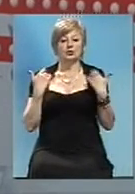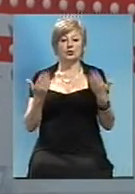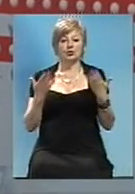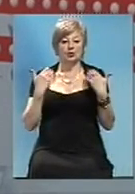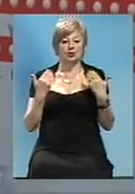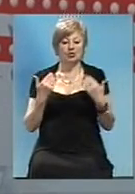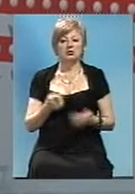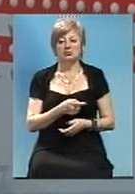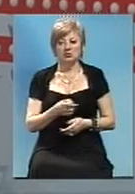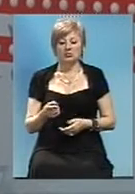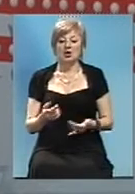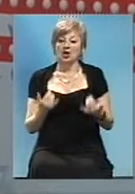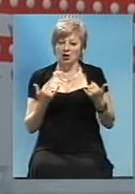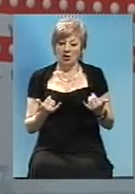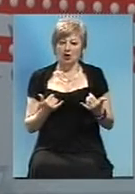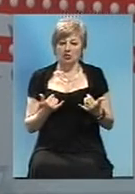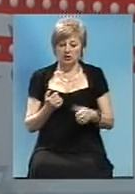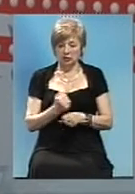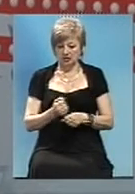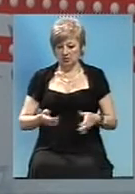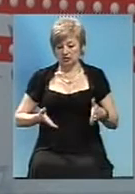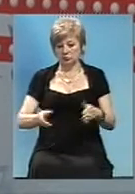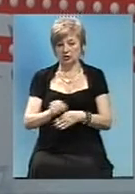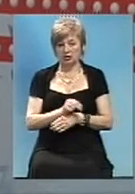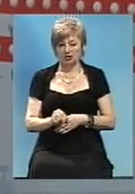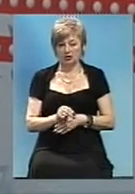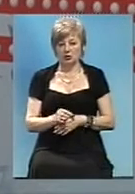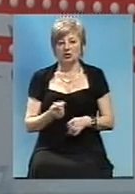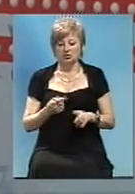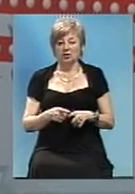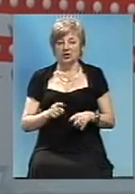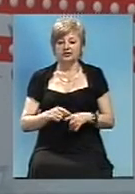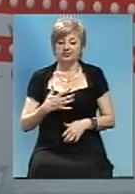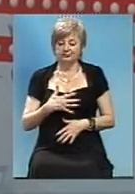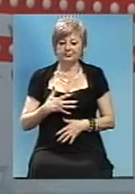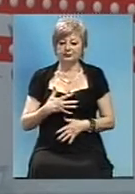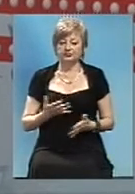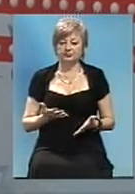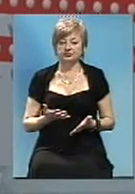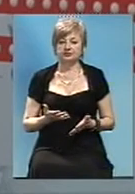розпалі, і саме зараз роблять дорогу. І це спричиняє певні незручності.